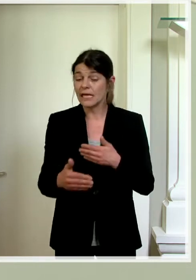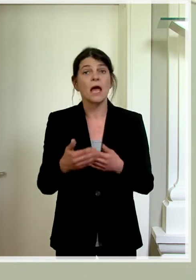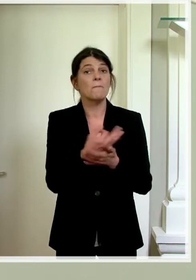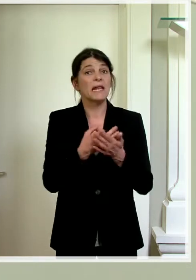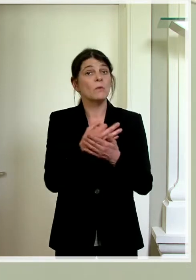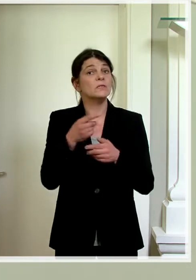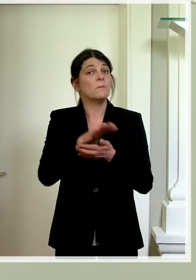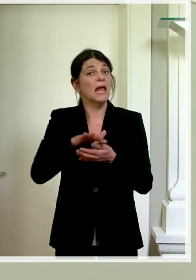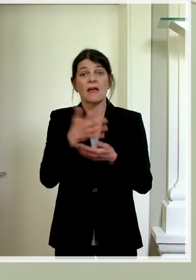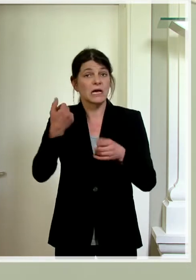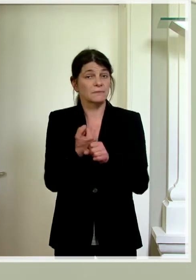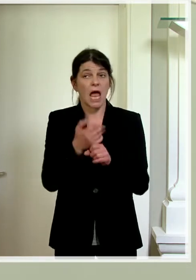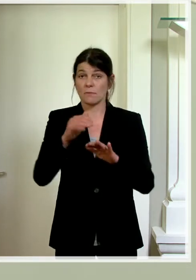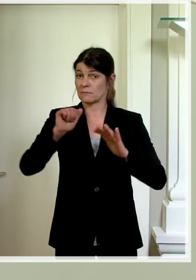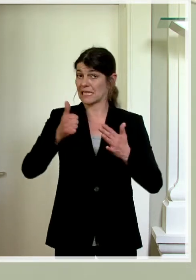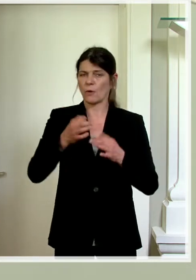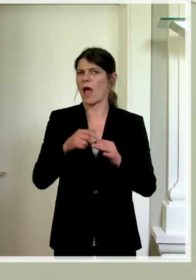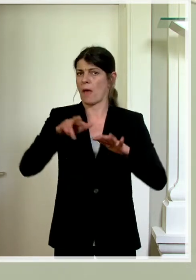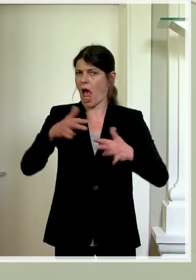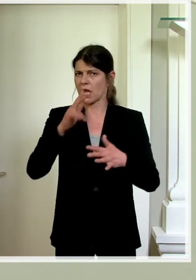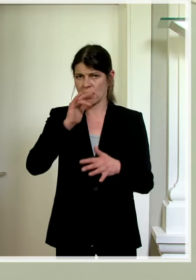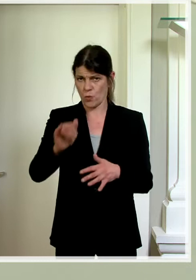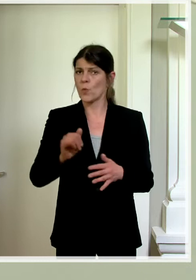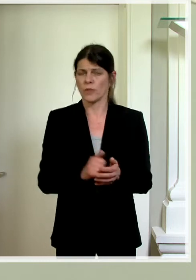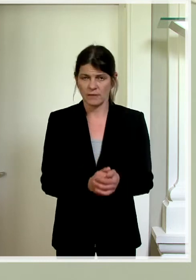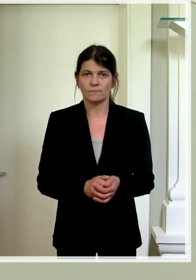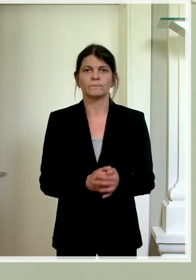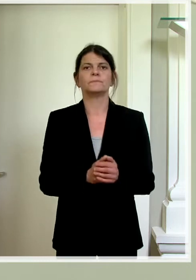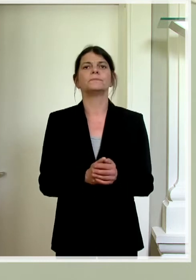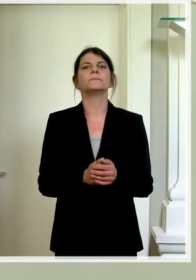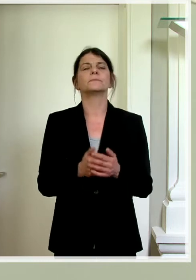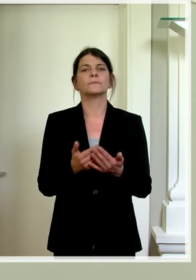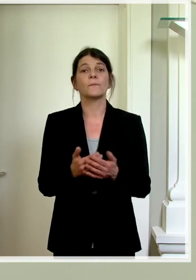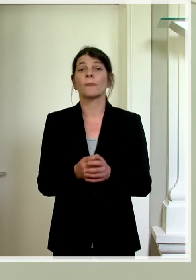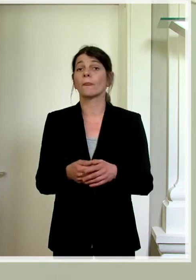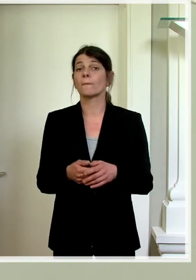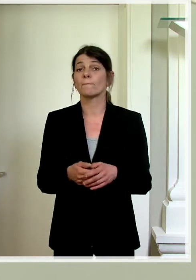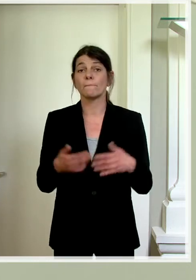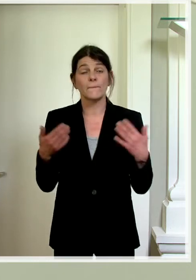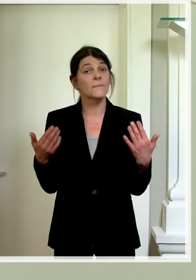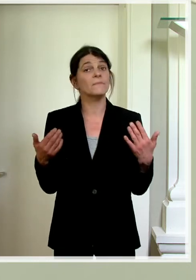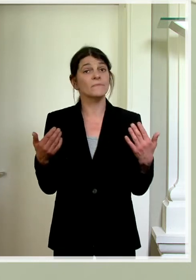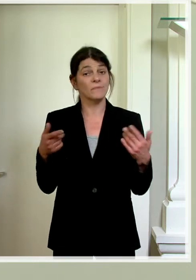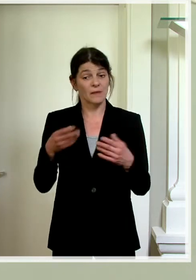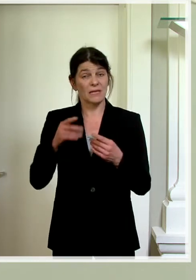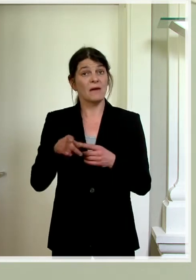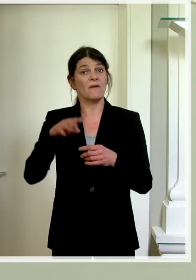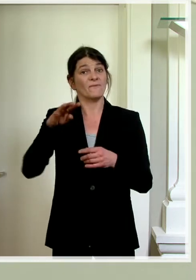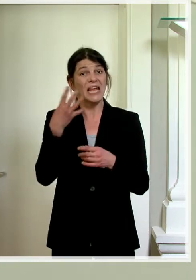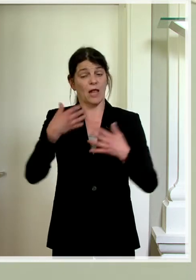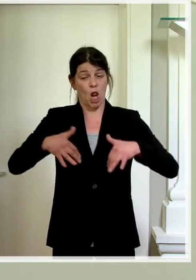ab dem 6. bzw. ab dem 8. Juni gelten wird. Mit dem vierten